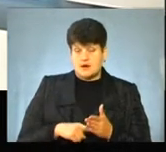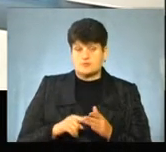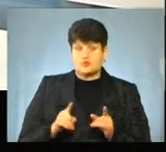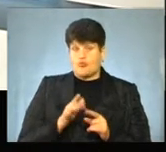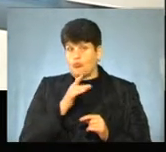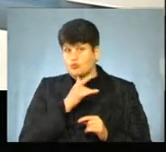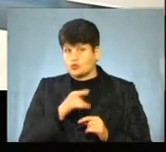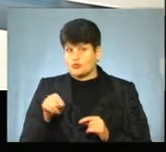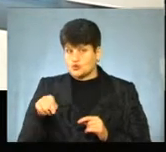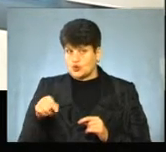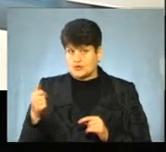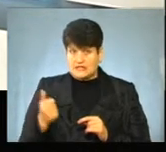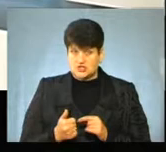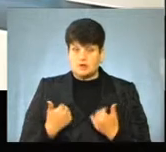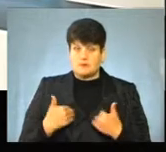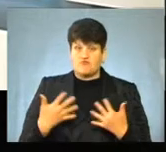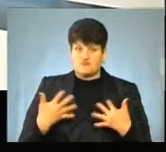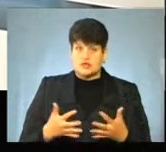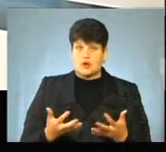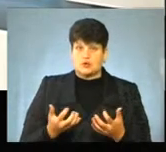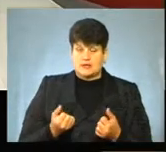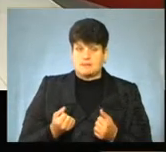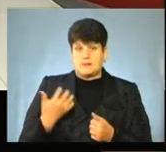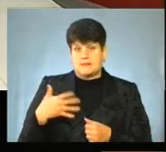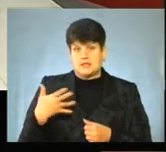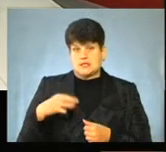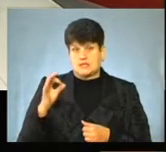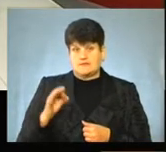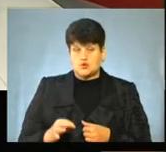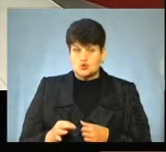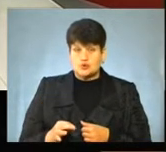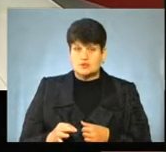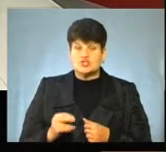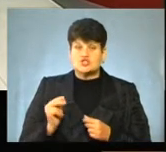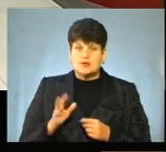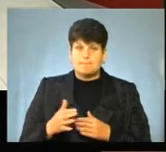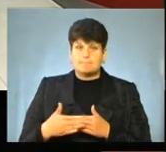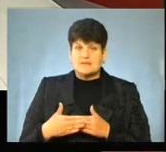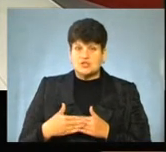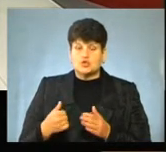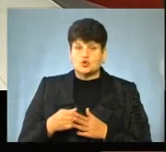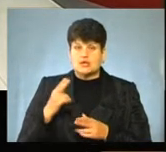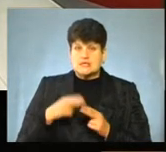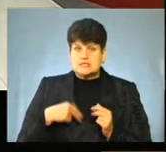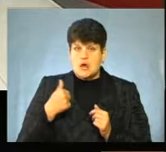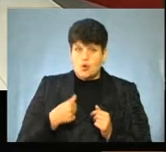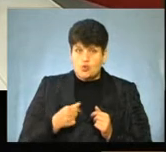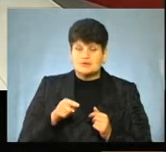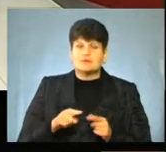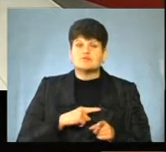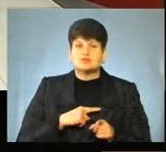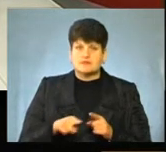впродовж цього тижня ми вже отримуємо близько 50%. Тому що чим ближче до кінця року, тим